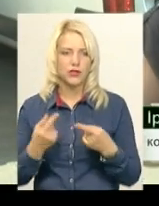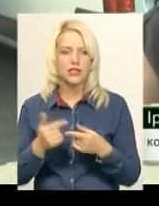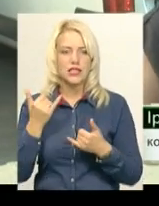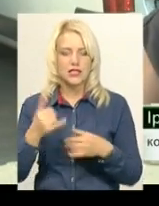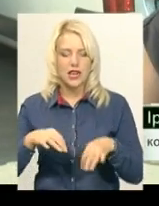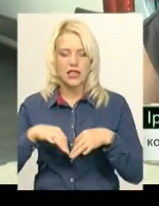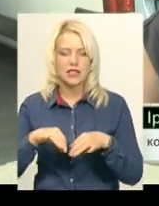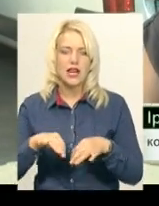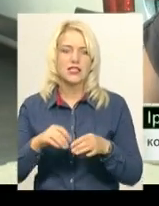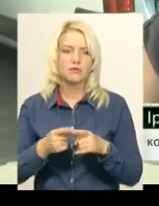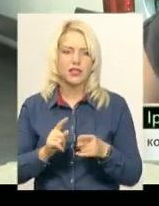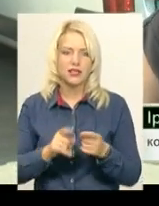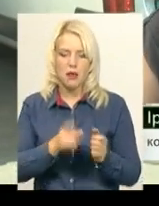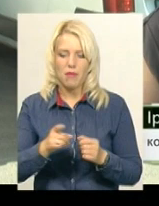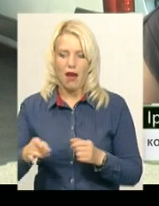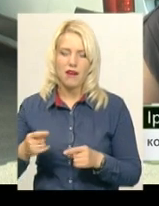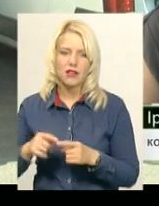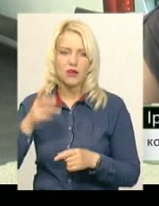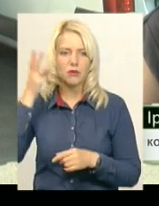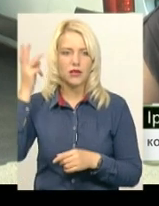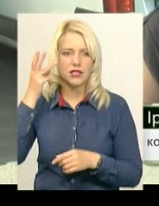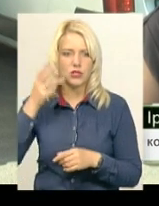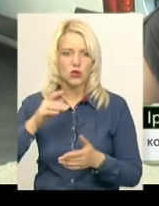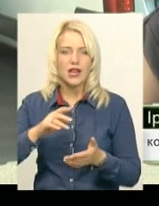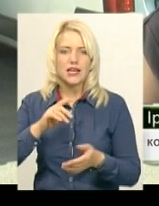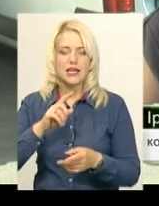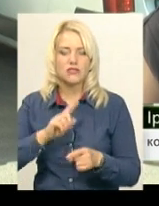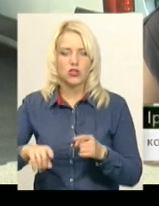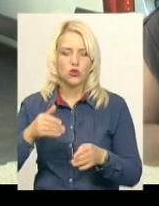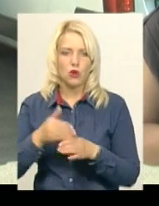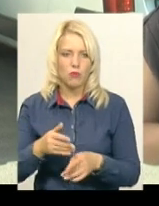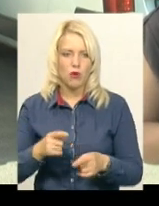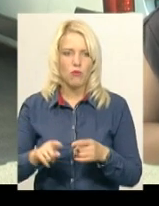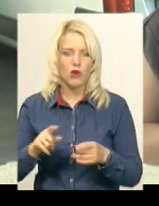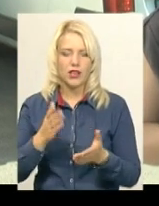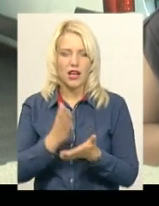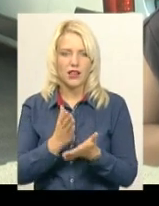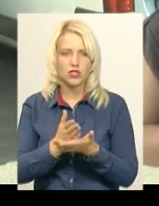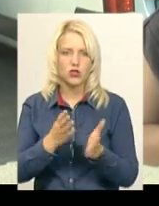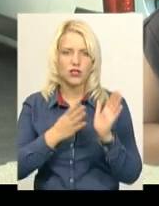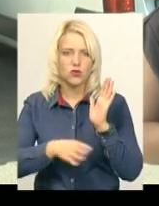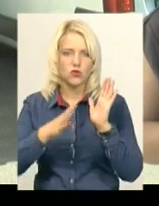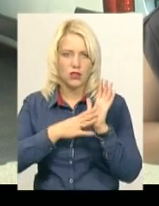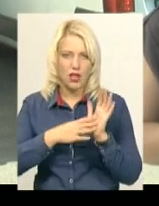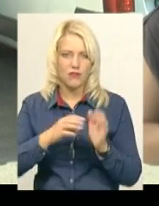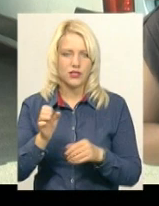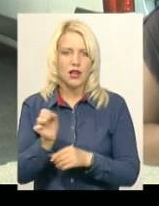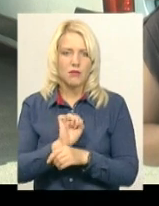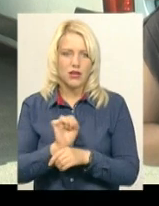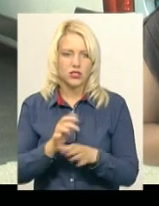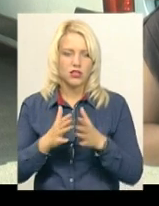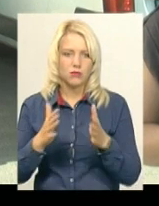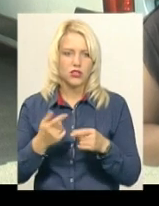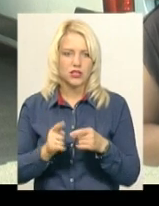транспортний парк Хмельницького обласного центру екстреної медичної допомоги та медицини катастроф налічує 99 машин. Більшості з них